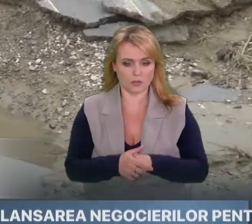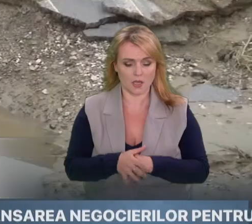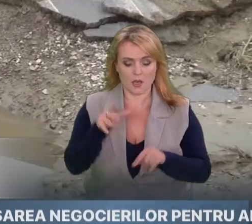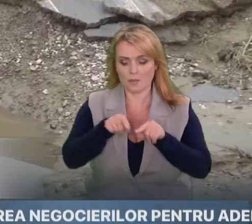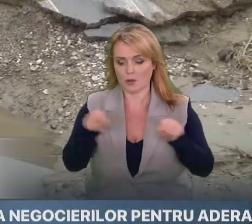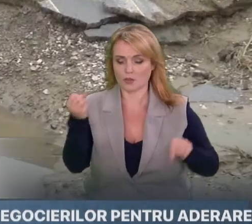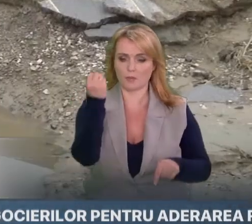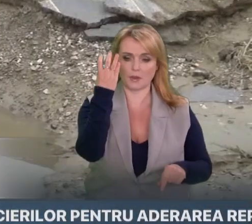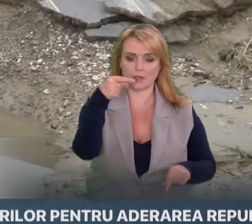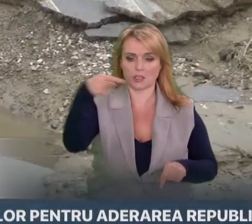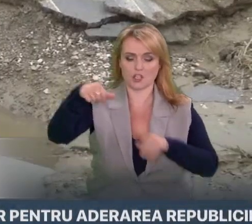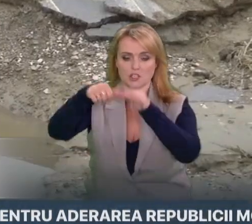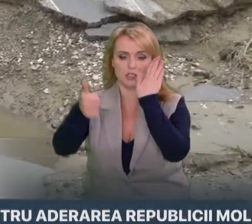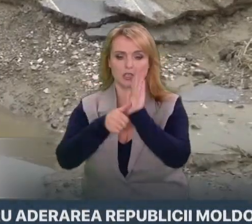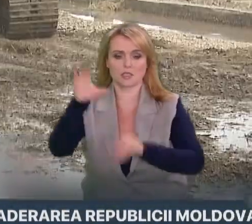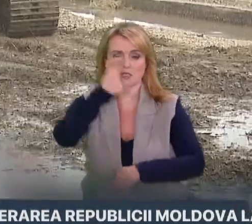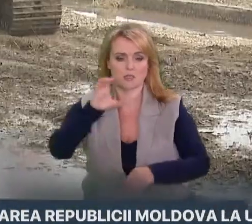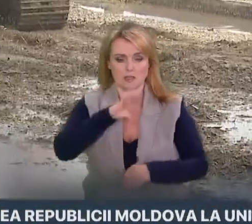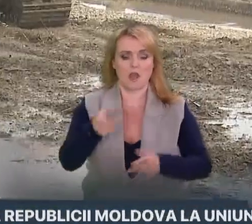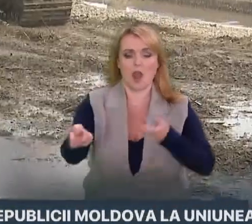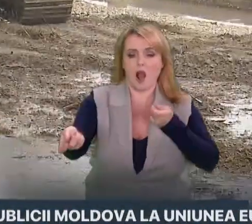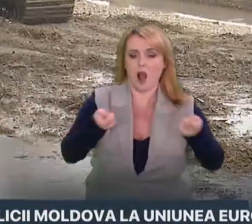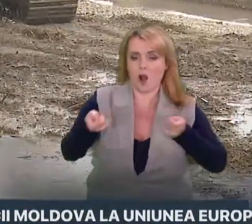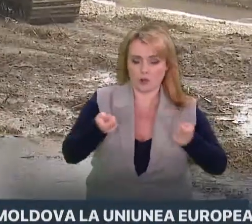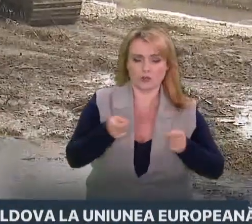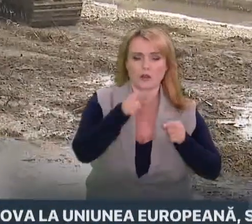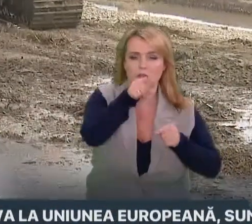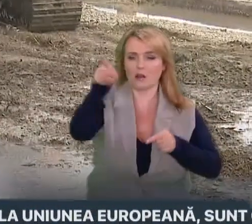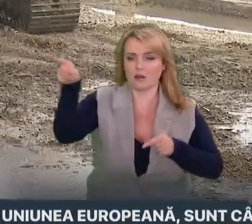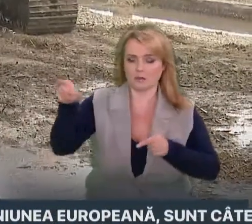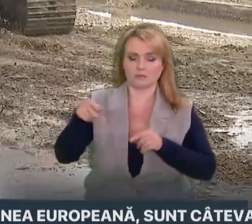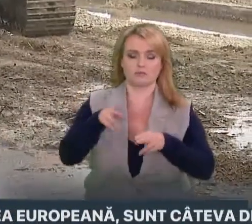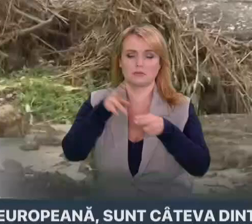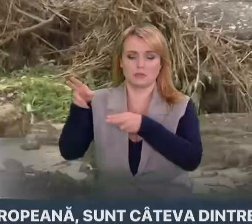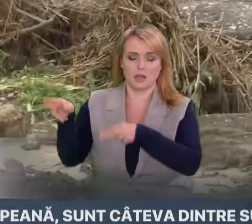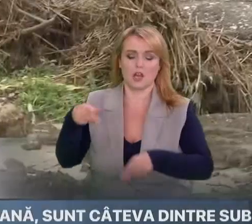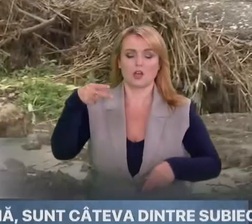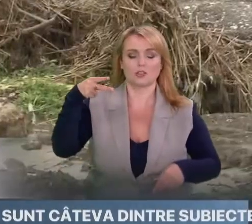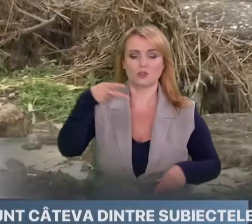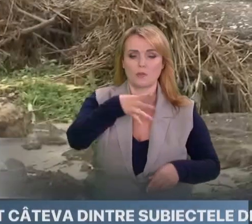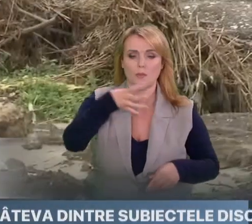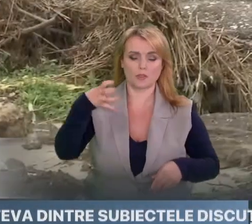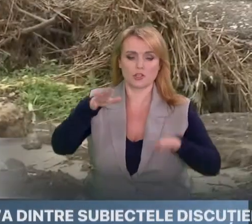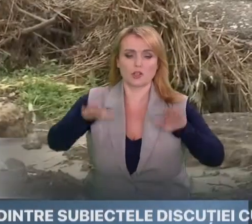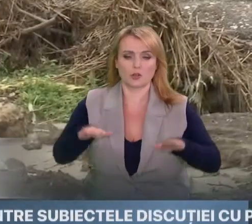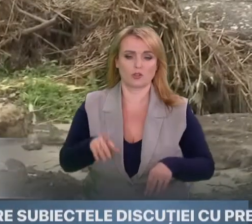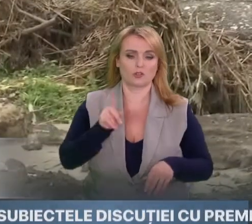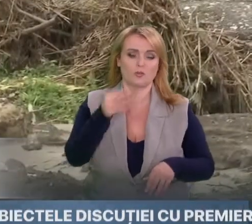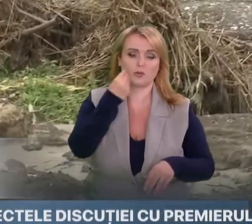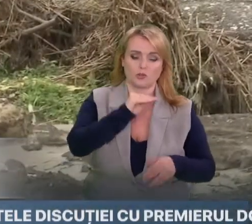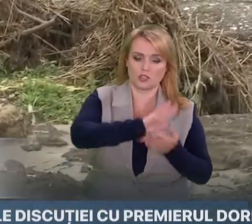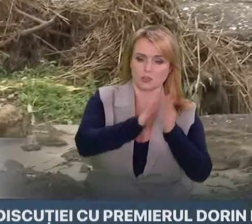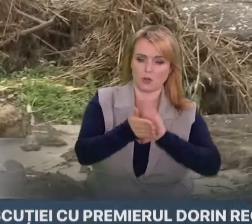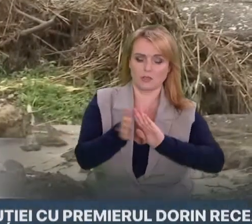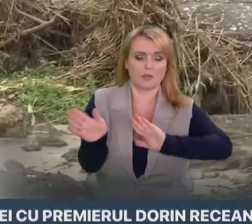perioada 14-16 septembrie, autoritățile au intervenit în 402 misiuni pentru a lichida consecințele ploilor torrențiale.